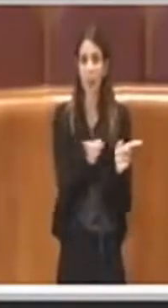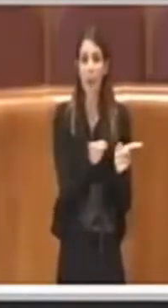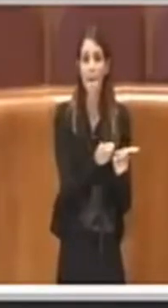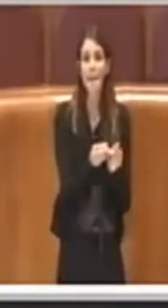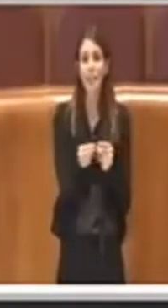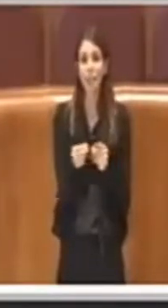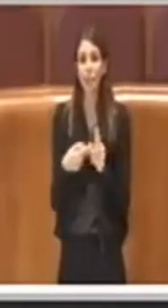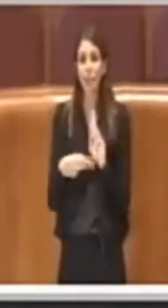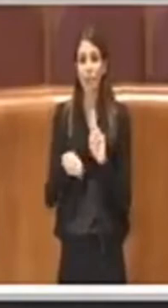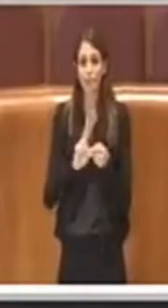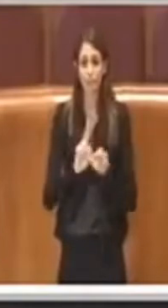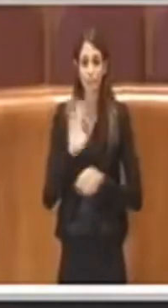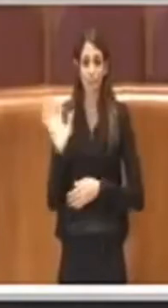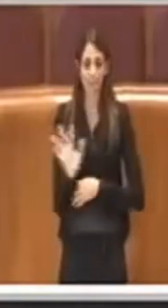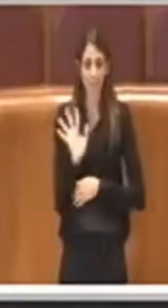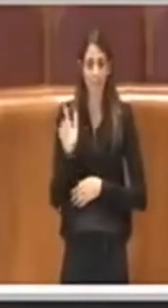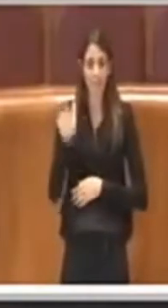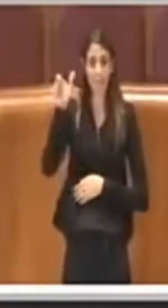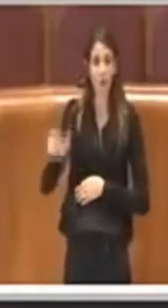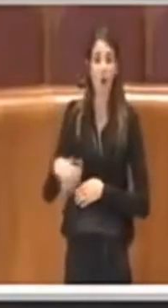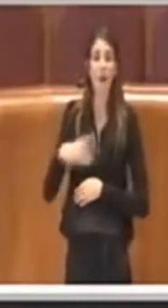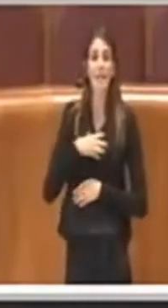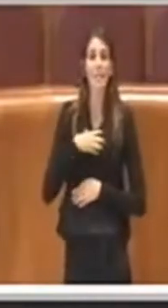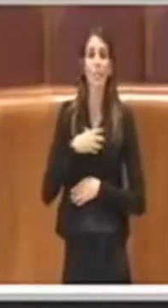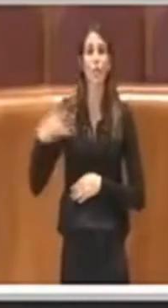diceva l'assessore Montori, anche lasciando